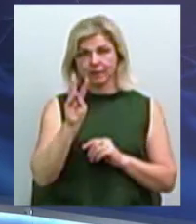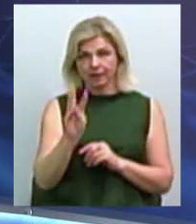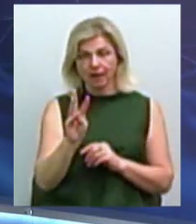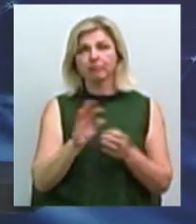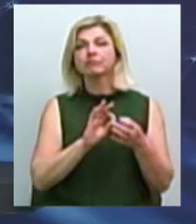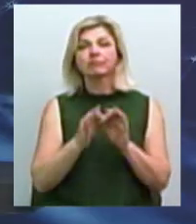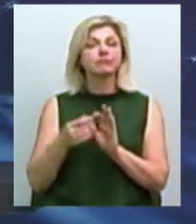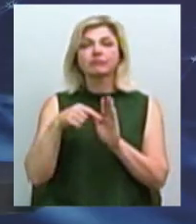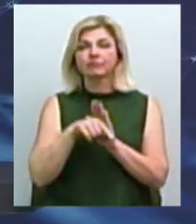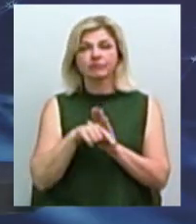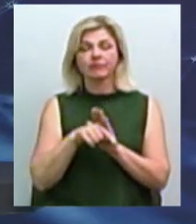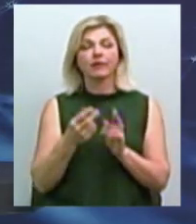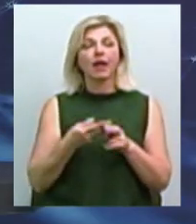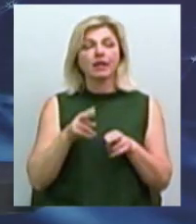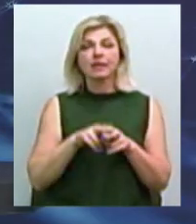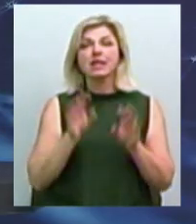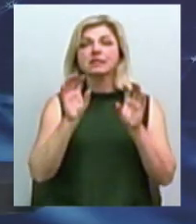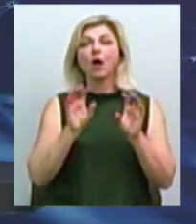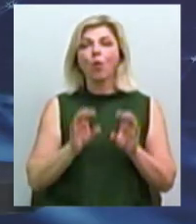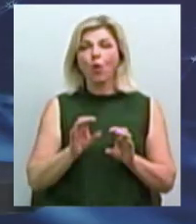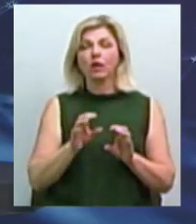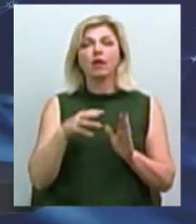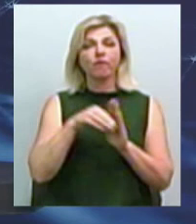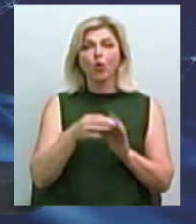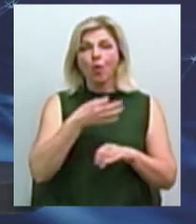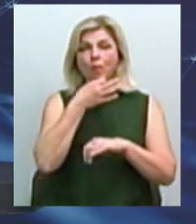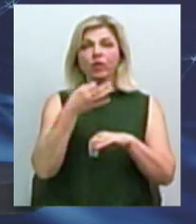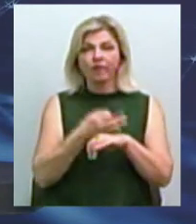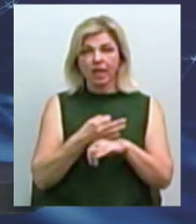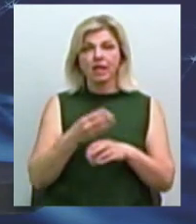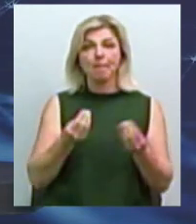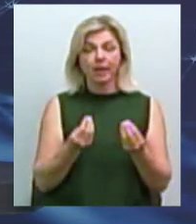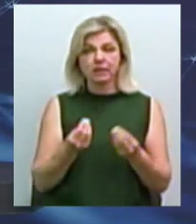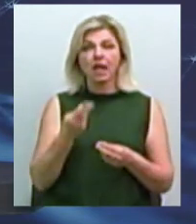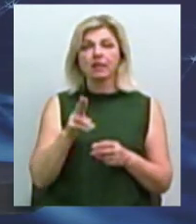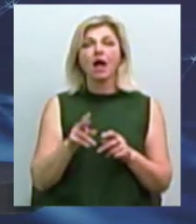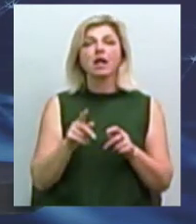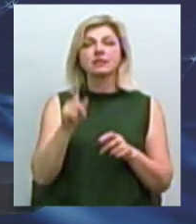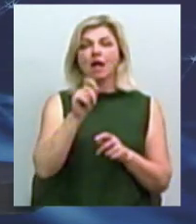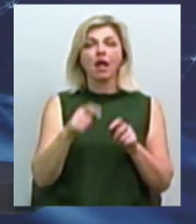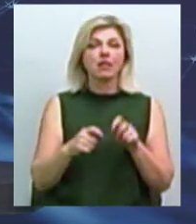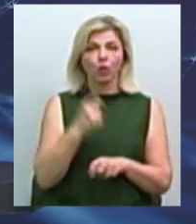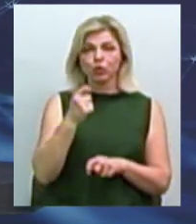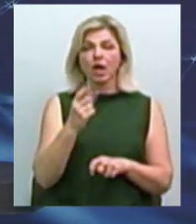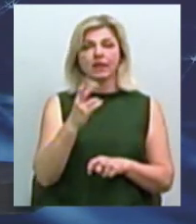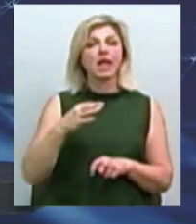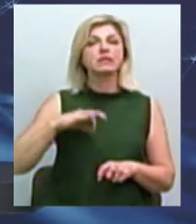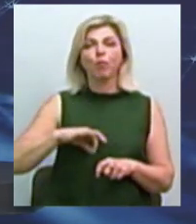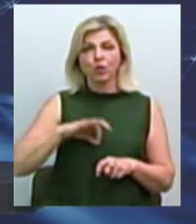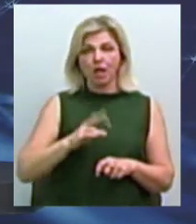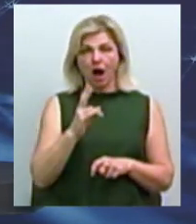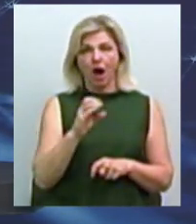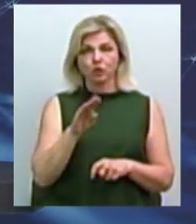Розшифруйте, що це за кільбет. передбачені відповідальність суб'єктів господарювання за порушення закону незастосування контрольно-касових